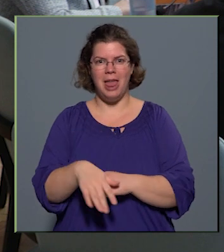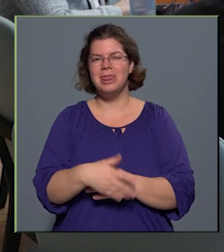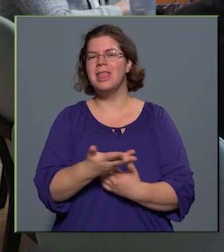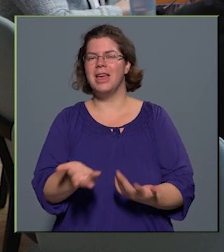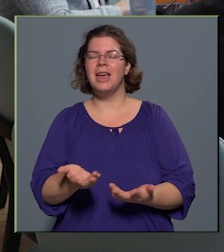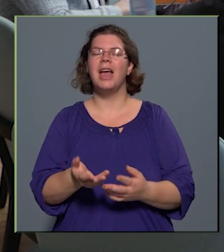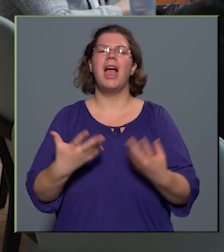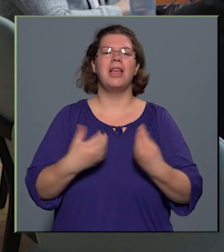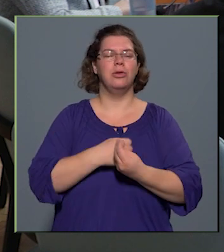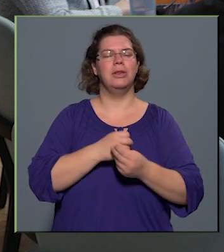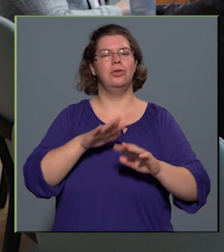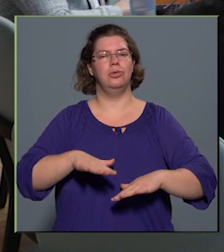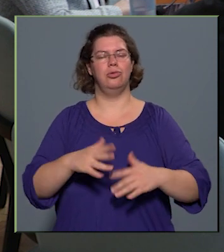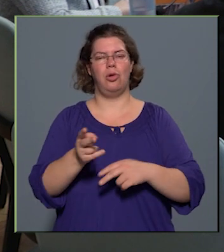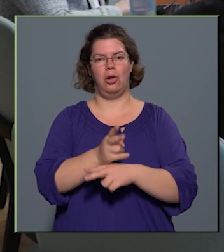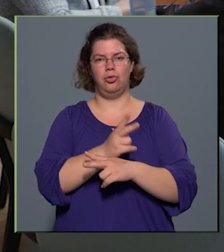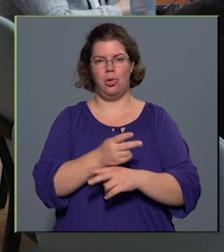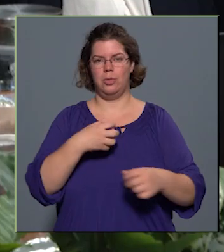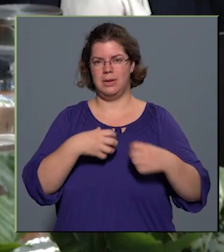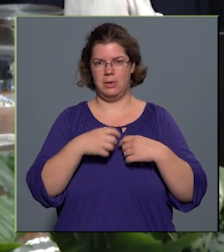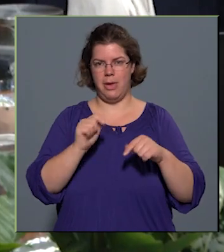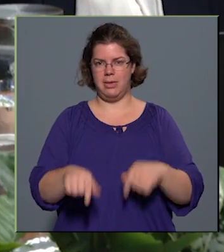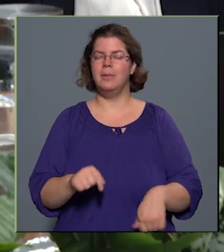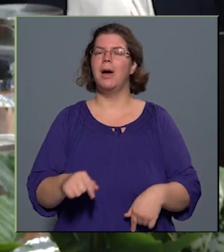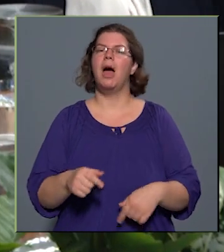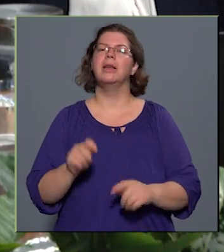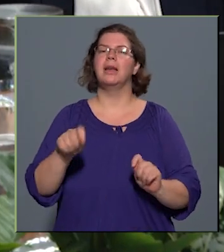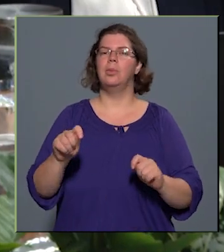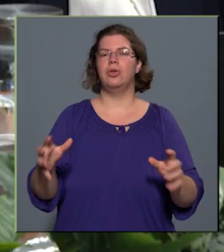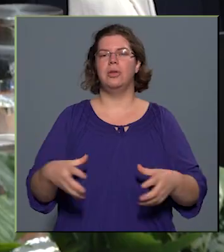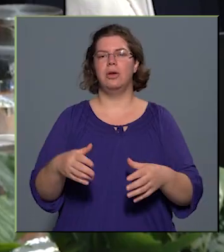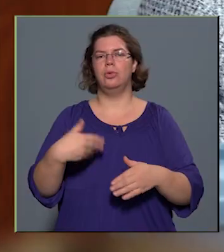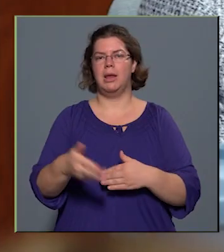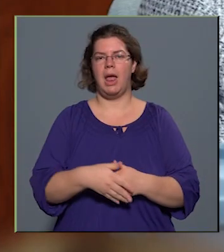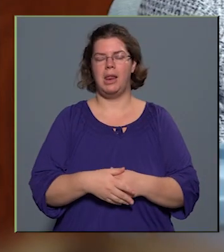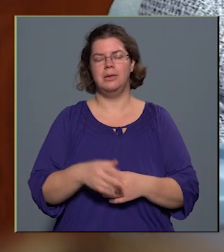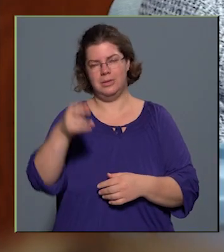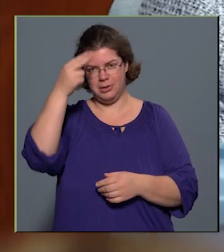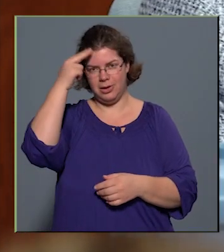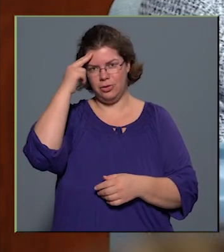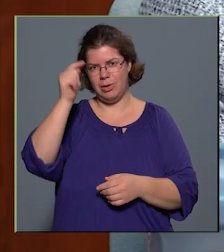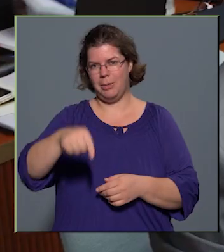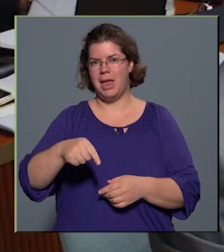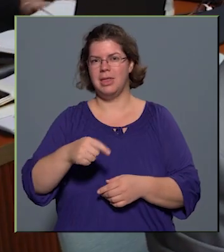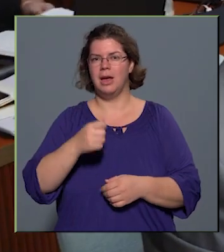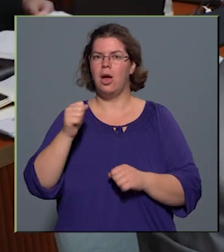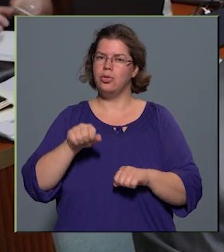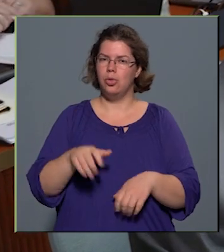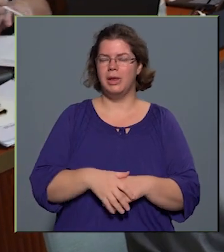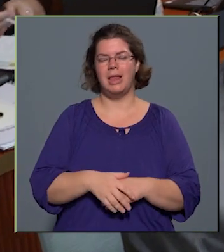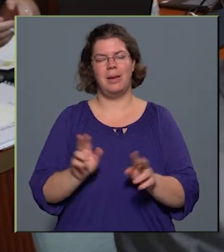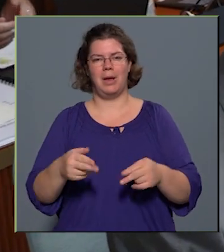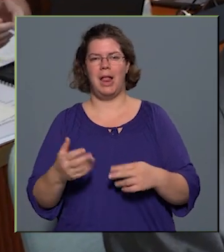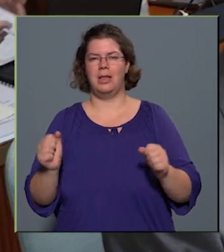Együtt is ültünk hasonló szituációban képviselőtesület előtt, úgyhogy ismerem ennek a drukját, de nem kellett